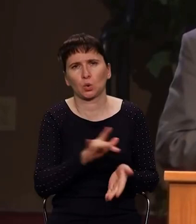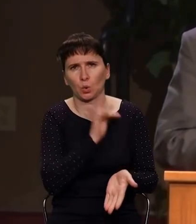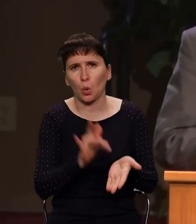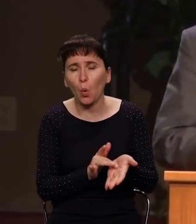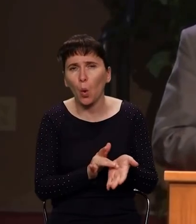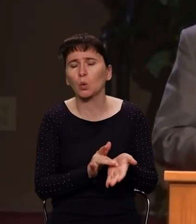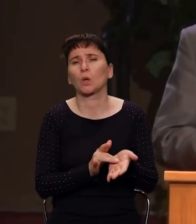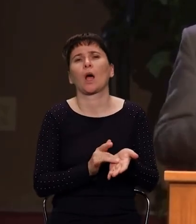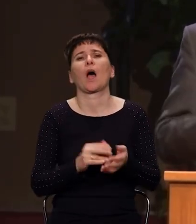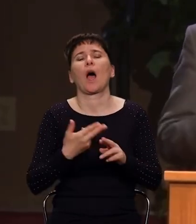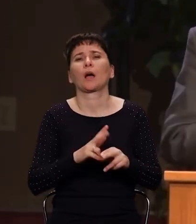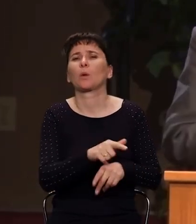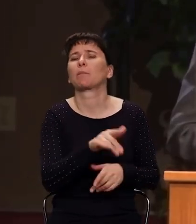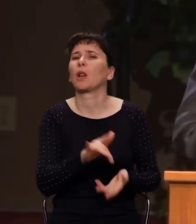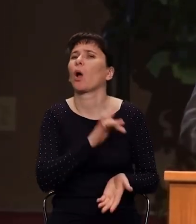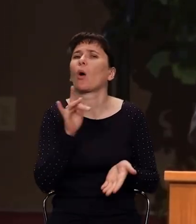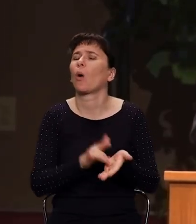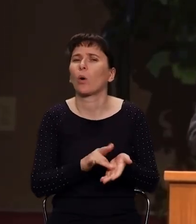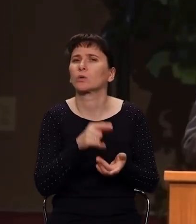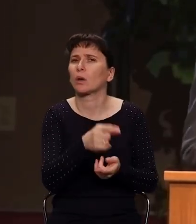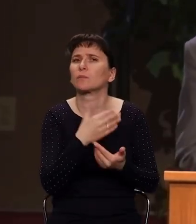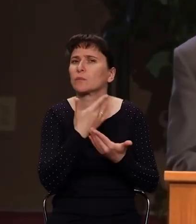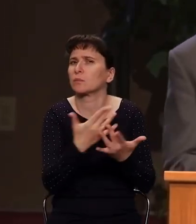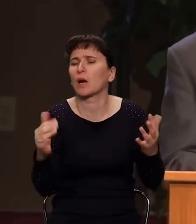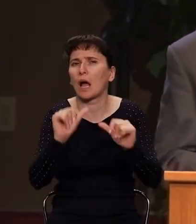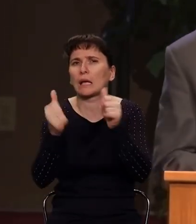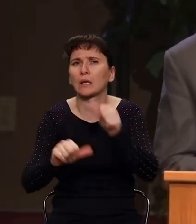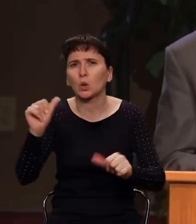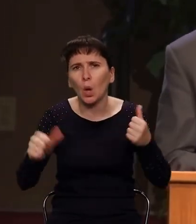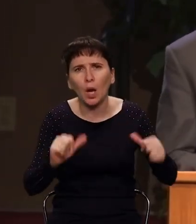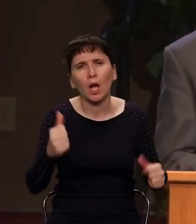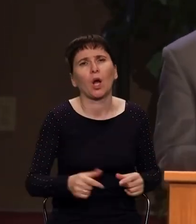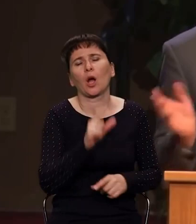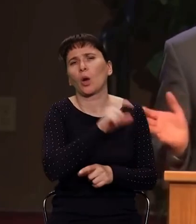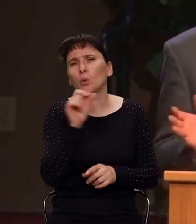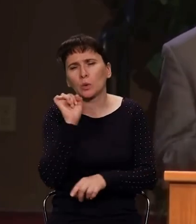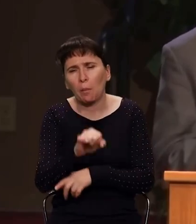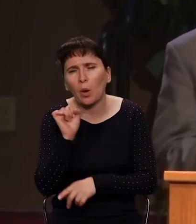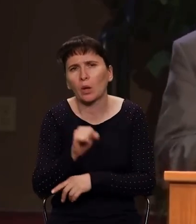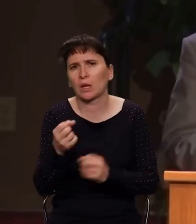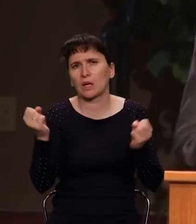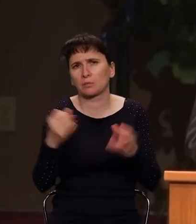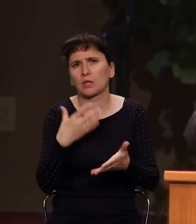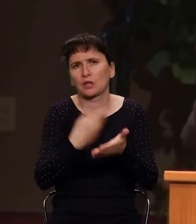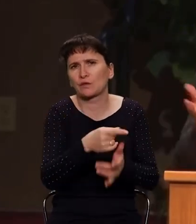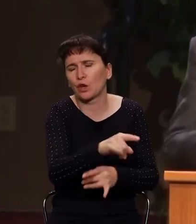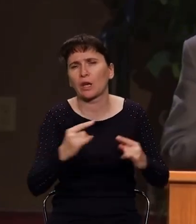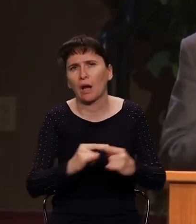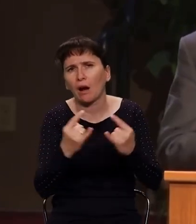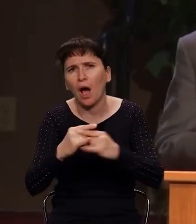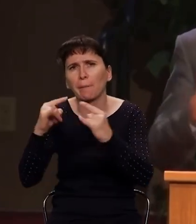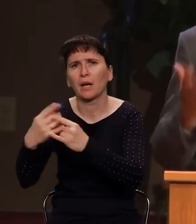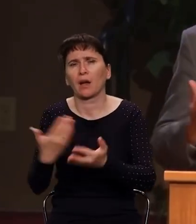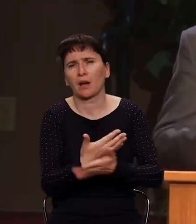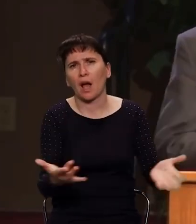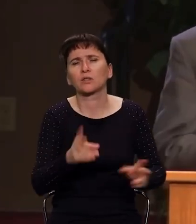городок. Это был город, в котором было очень много идолов, где люди поклонялись им, где были капища, куда люди ходили